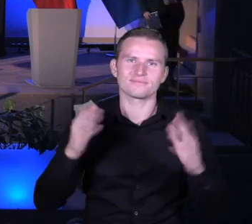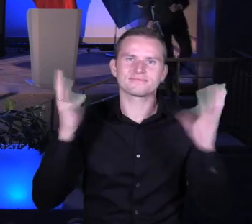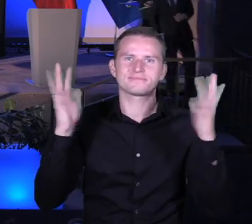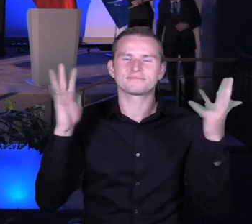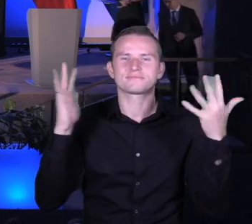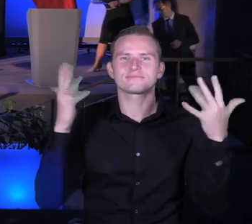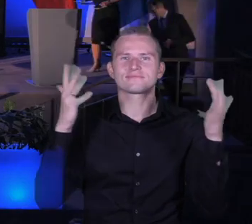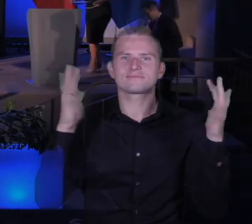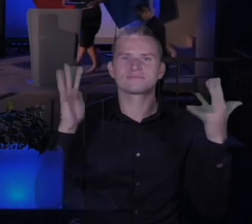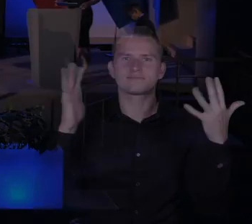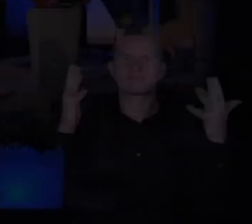Oklaski Dziękuję. Dziękuję. Dziękuję.